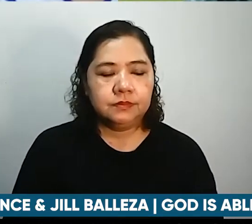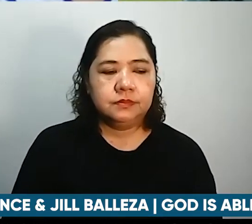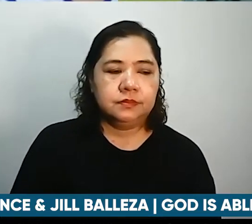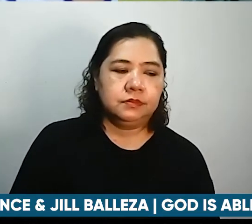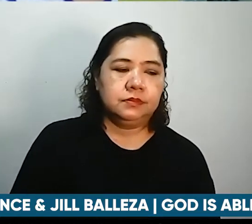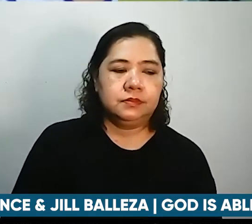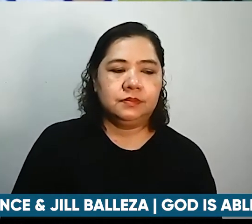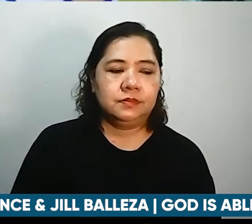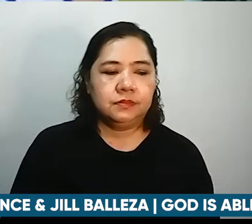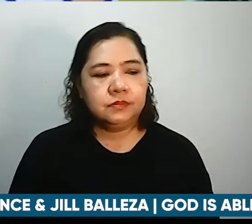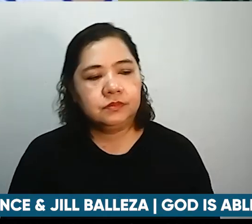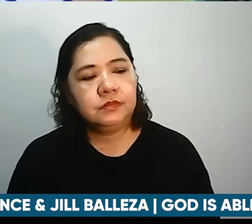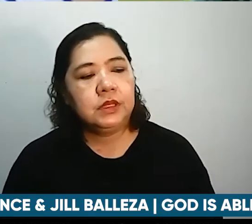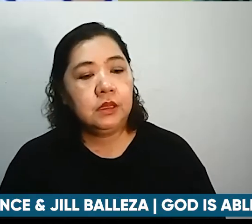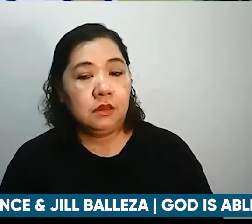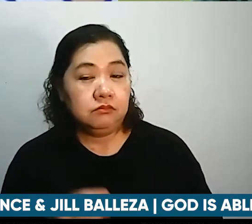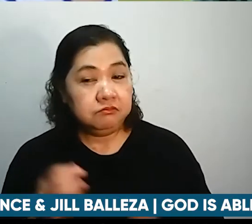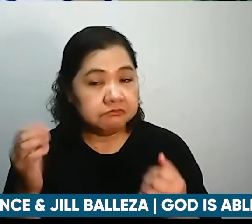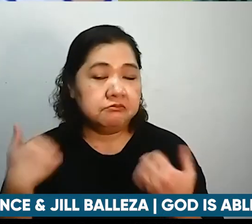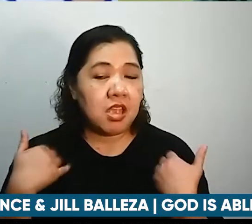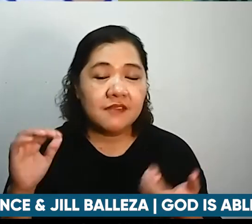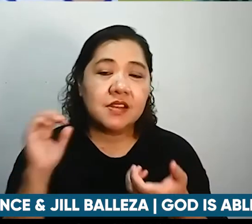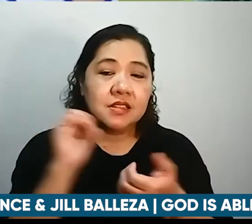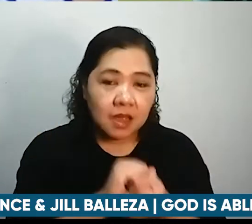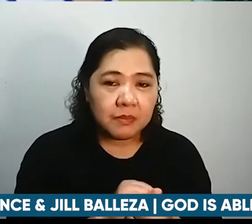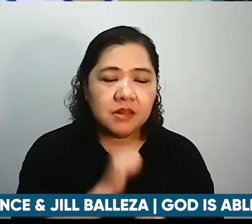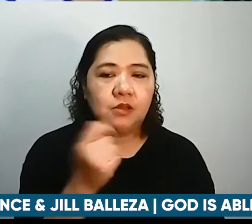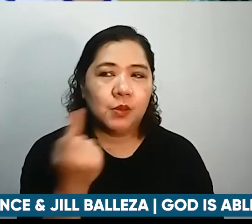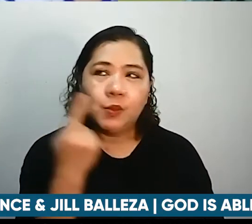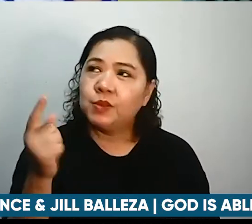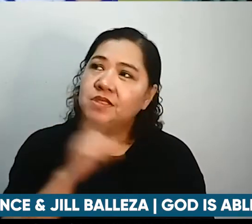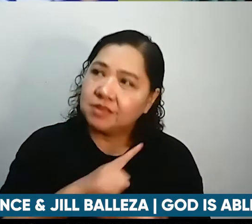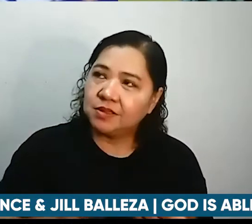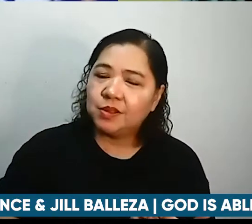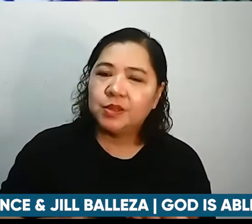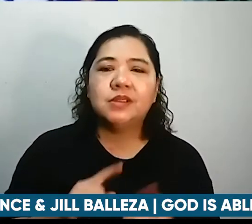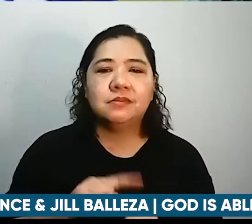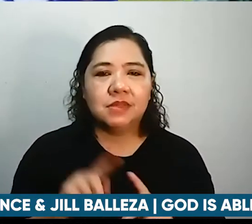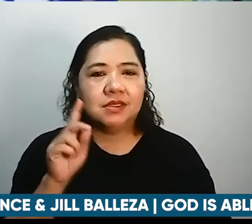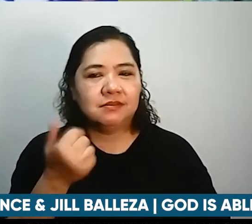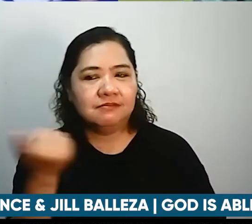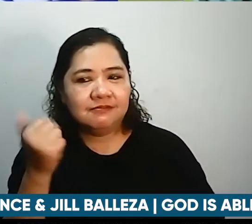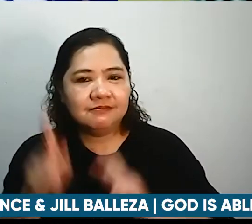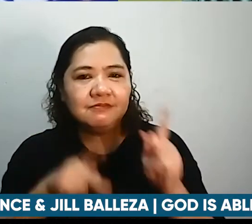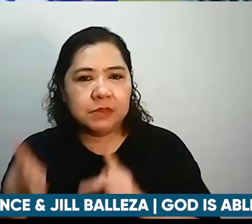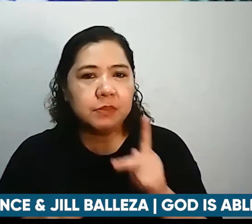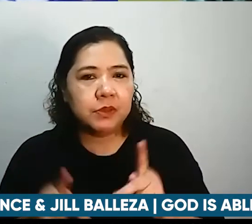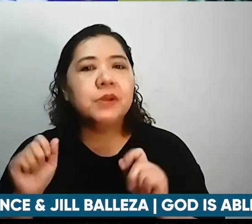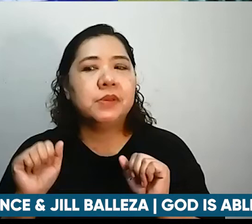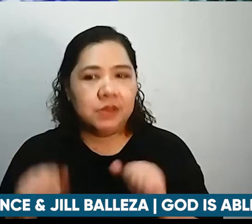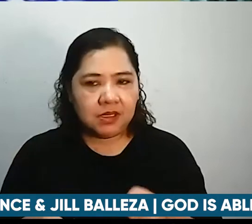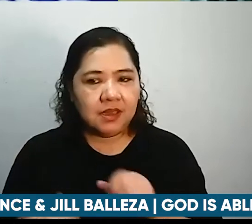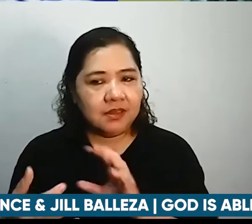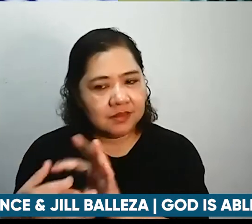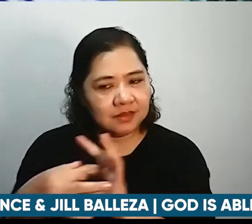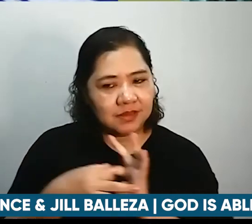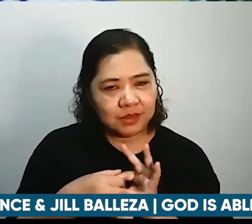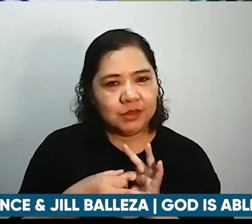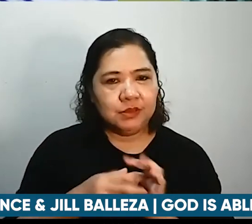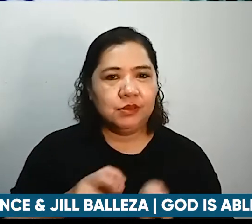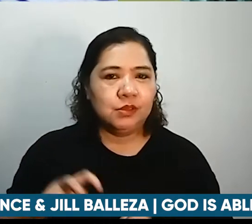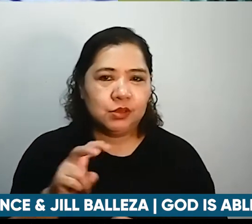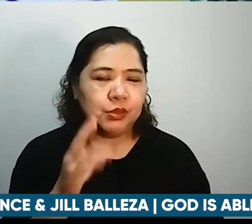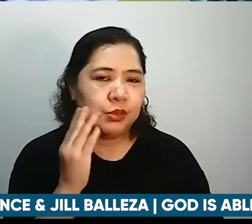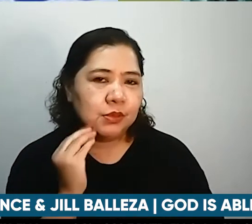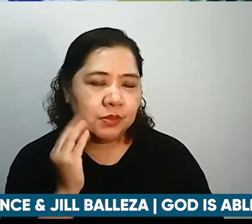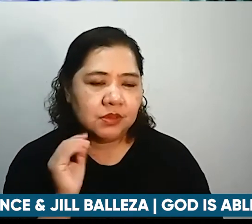only si Lord but you can also people who can relate to you dun sa journey mo sa pinagdadaanan and speaking